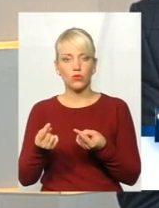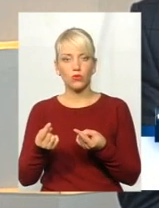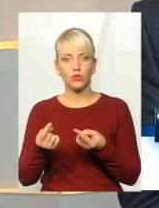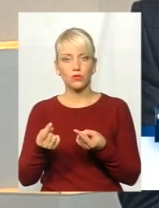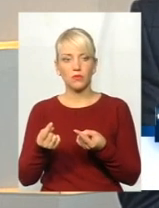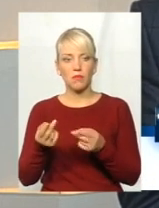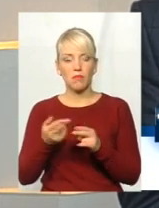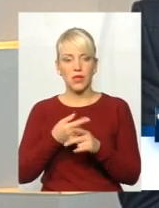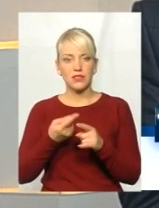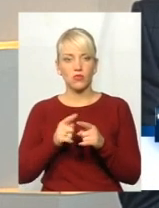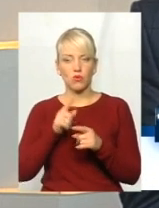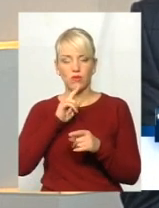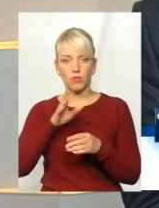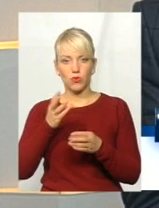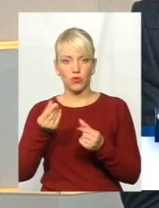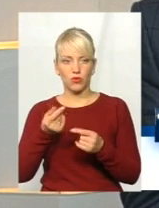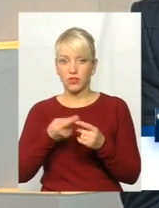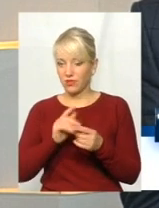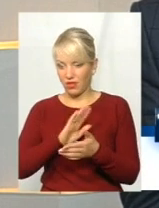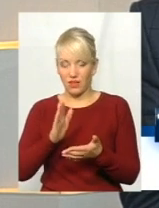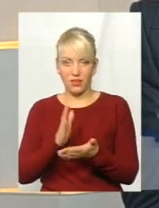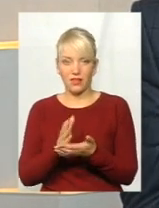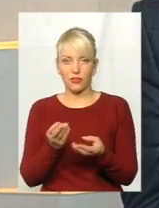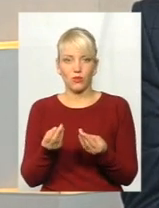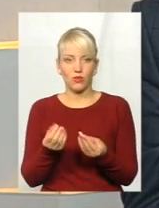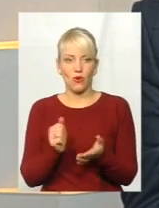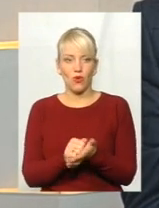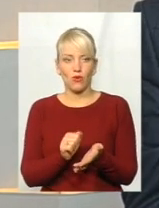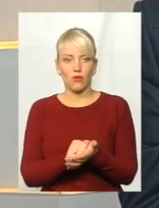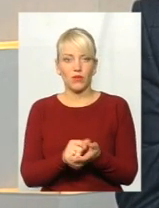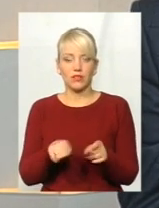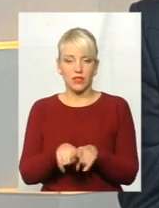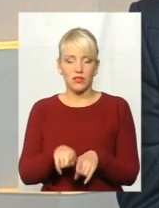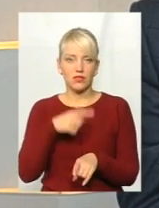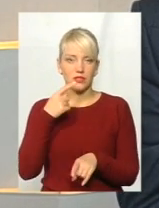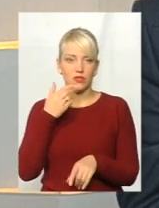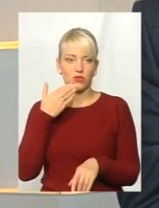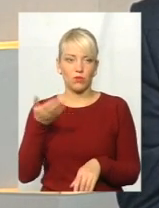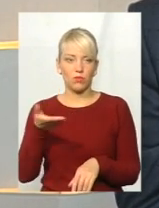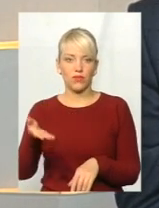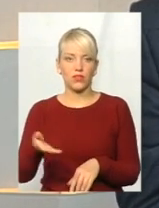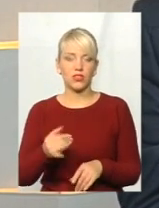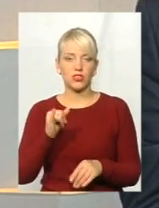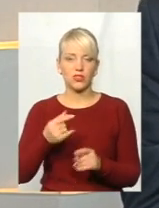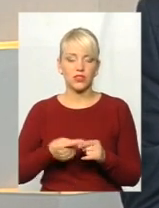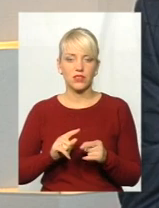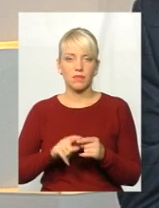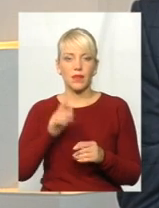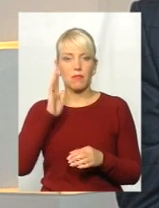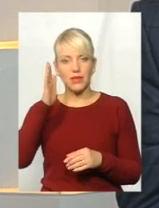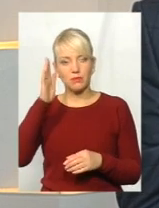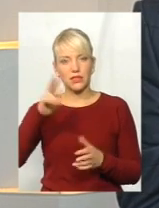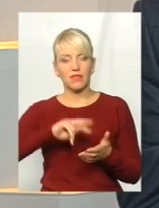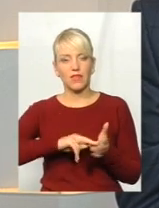без нього не буде грошей? Це не є документом. Так сказала доповідача. Далі, мені здається, що цим перспективним планом,